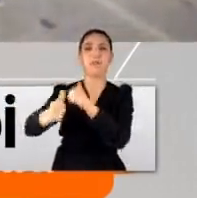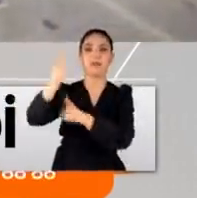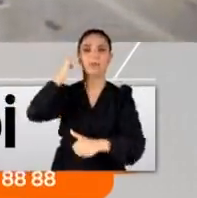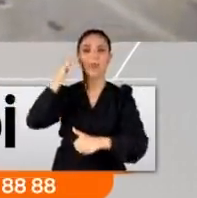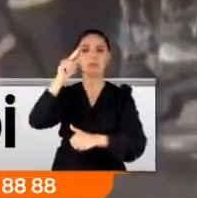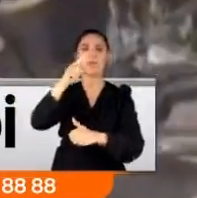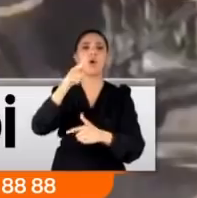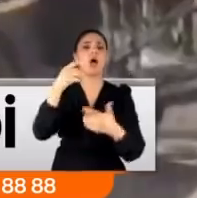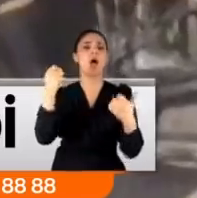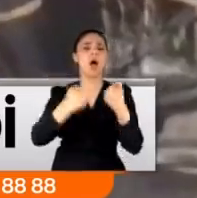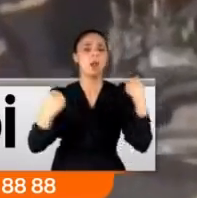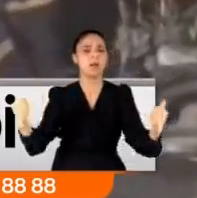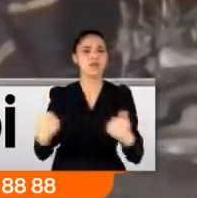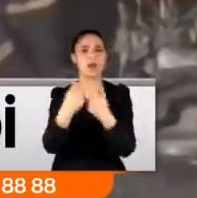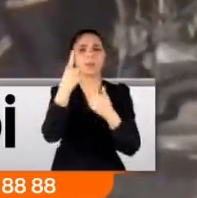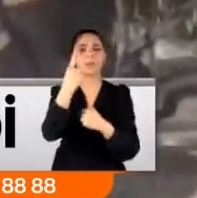kanalına uçtu.